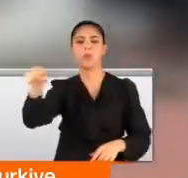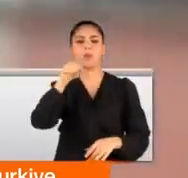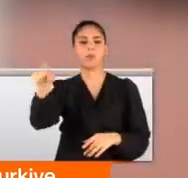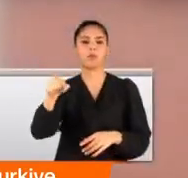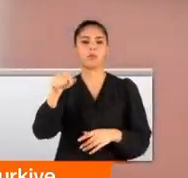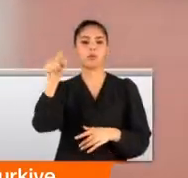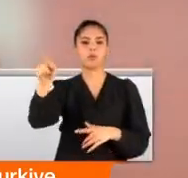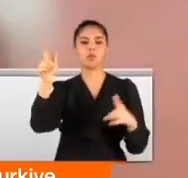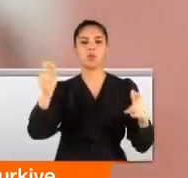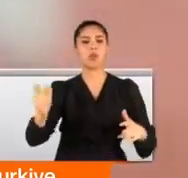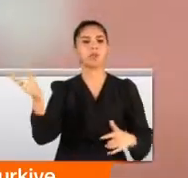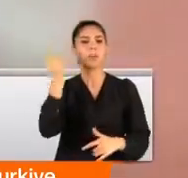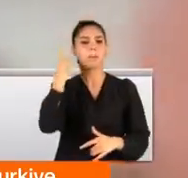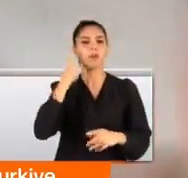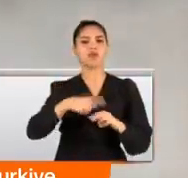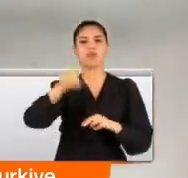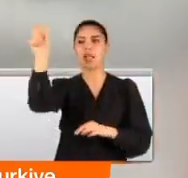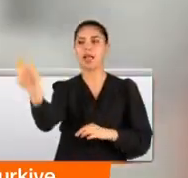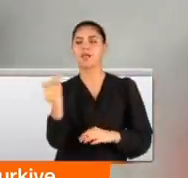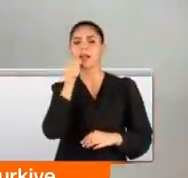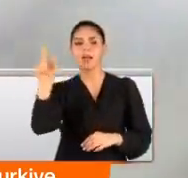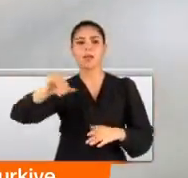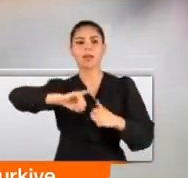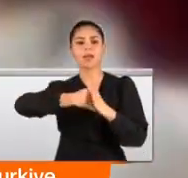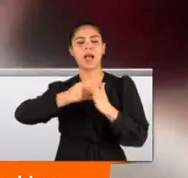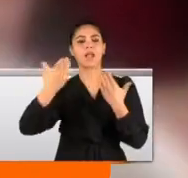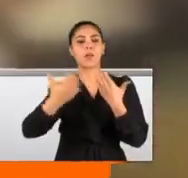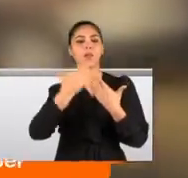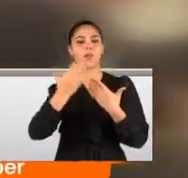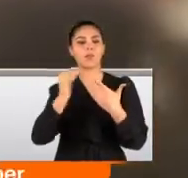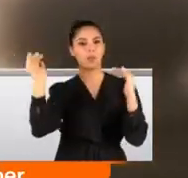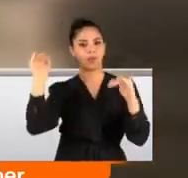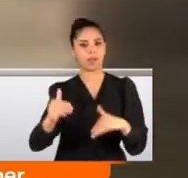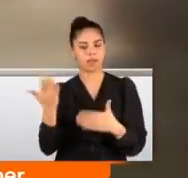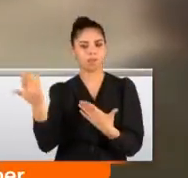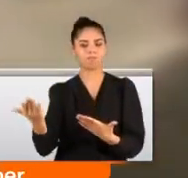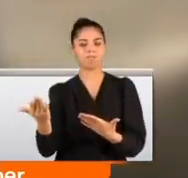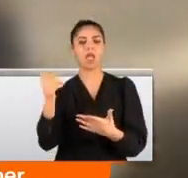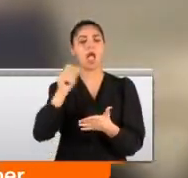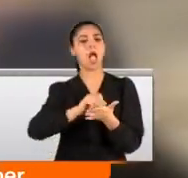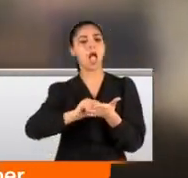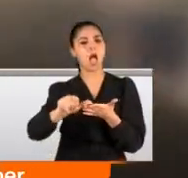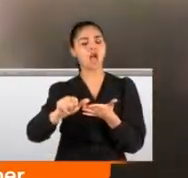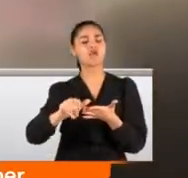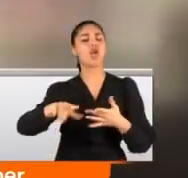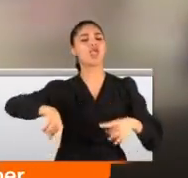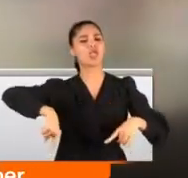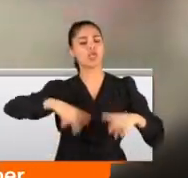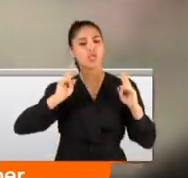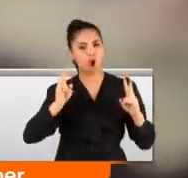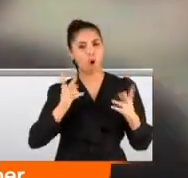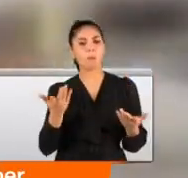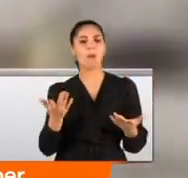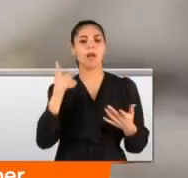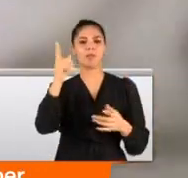Bölgede tanınan müzisyen Erdal Erdoğan Gaziantep'teki bir düğünde sahne almıştı. Aslında her şey sorunsuz ilerliyordu.